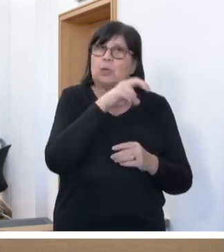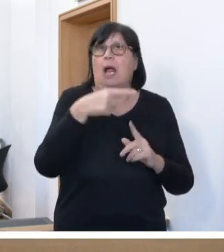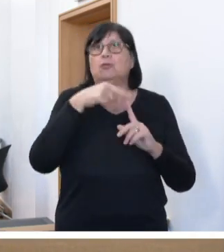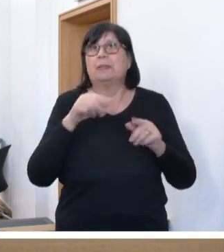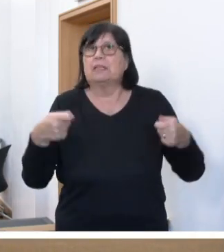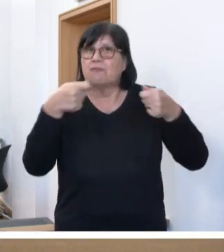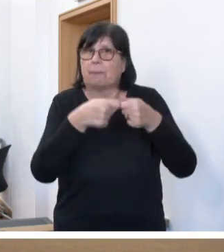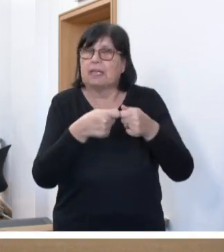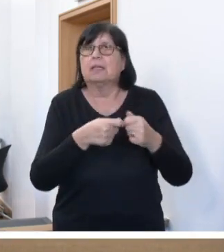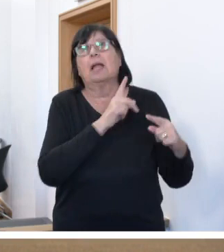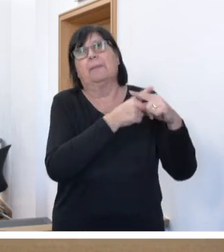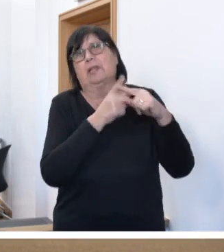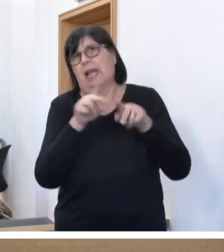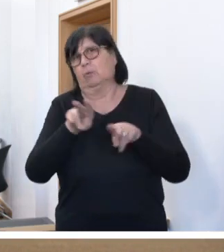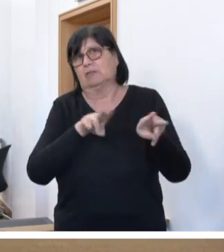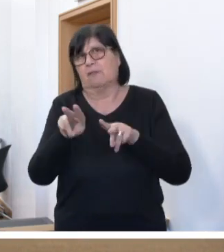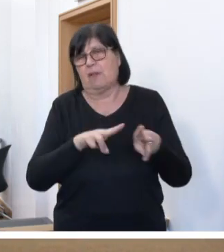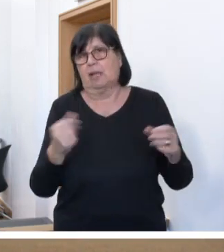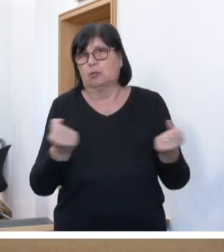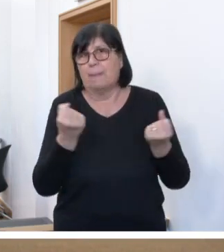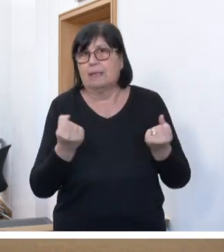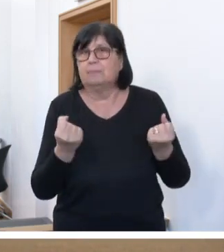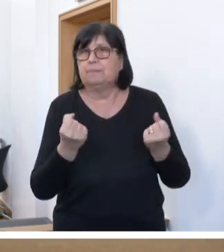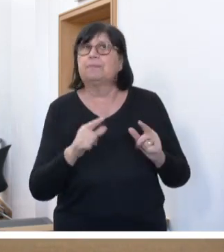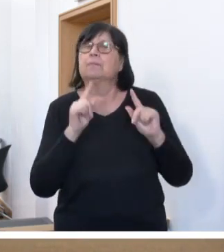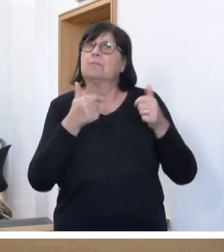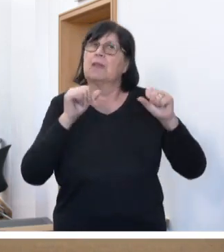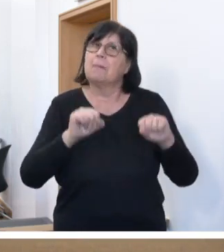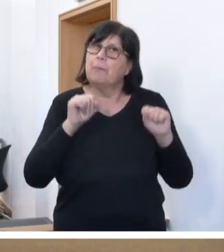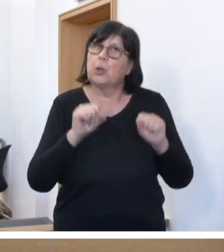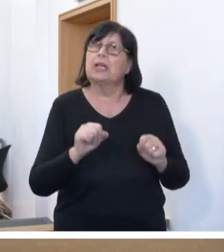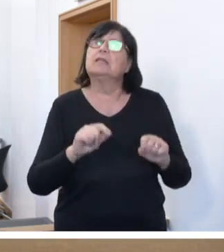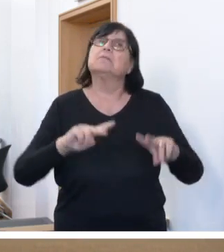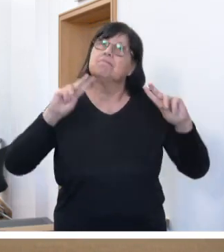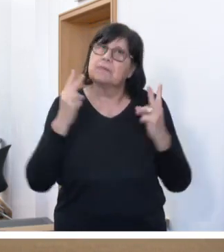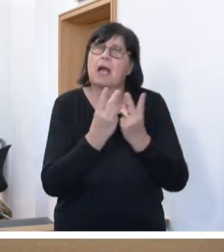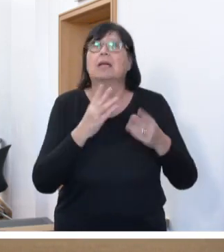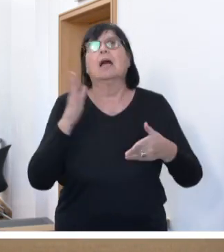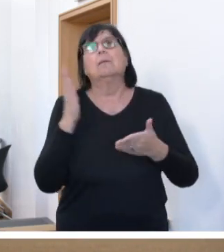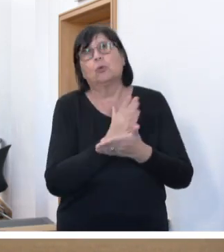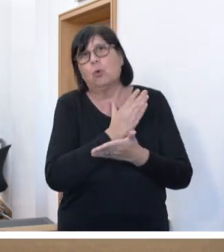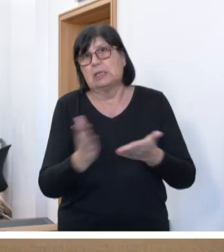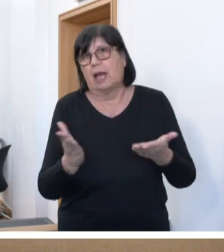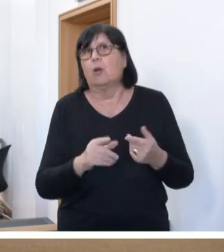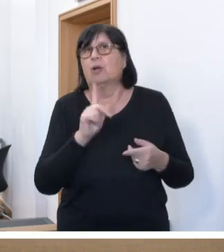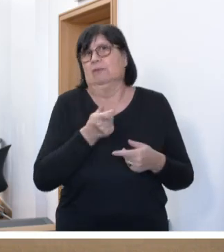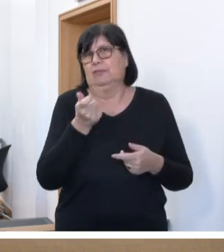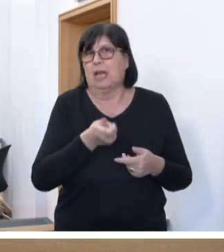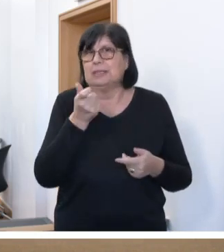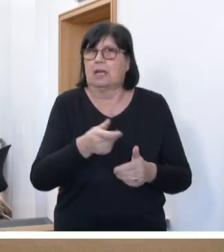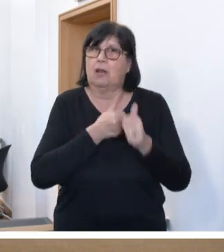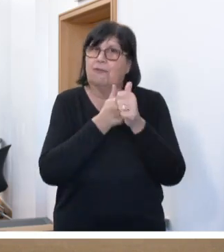ein Beteiligungsverfahren durchzuführen und zu einer möglichst einvernehmlichen Beurteilung der finanziellen